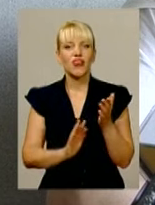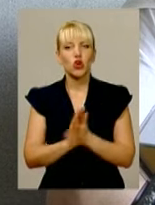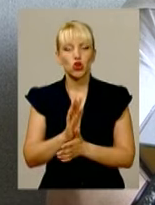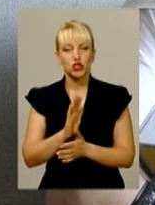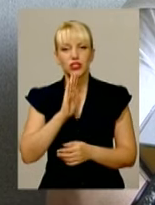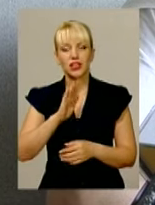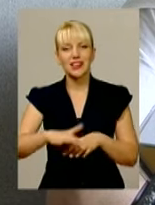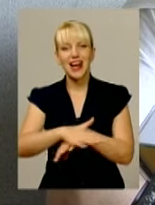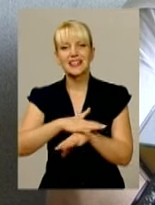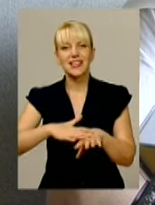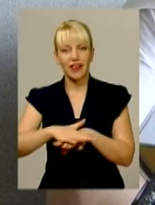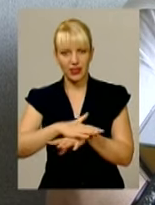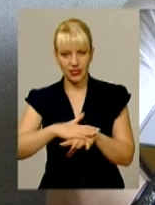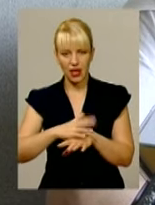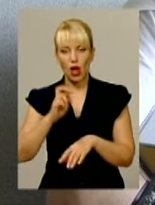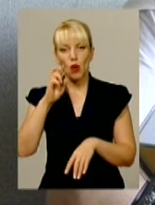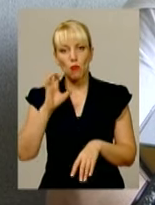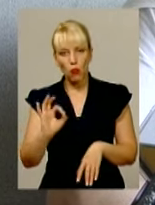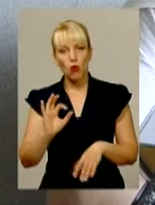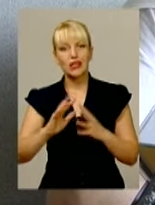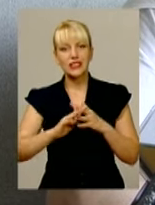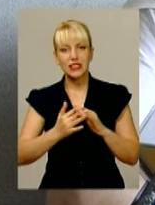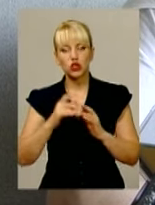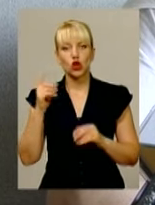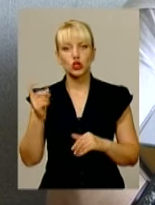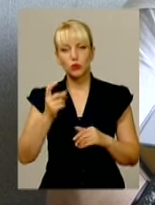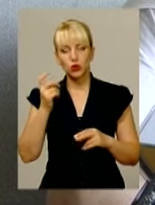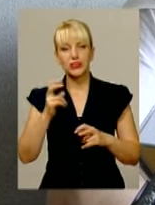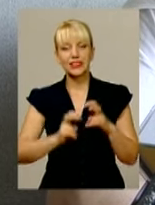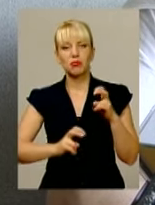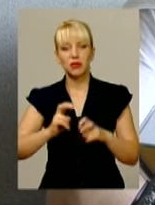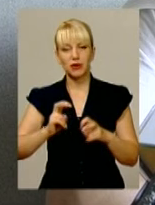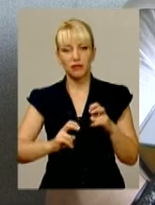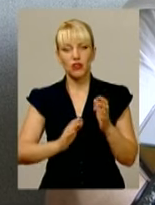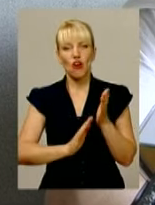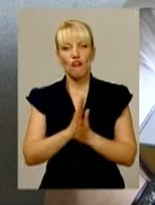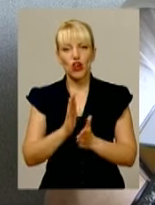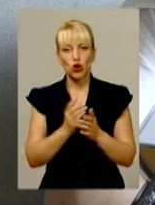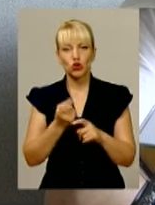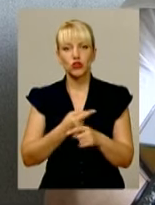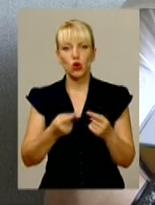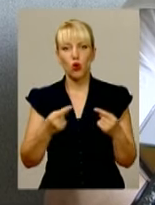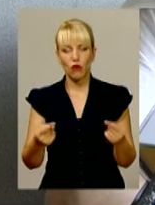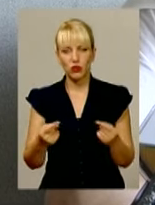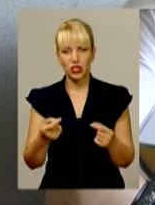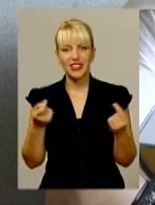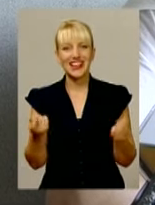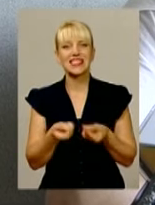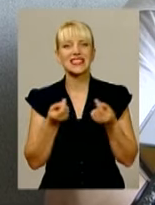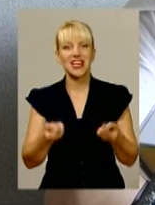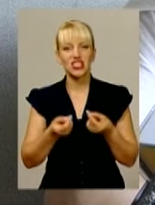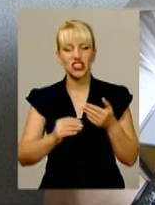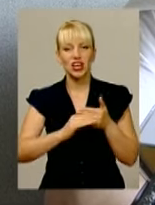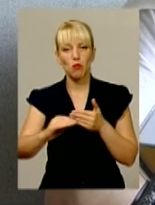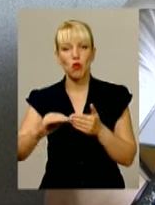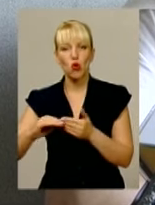Бо сільськогосподарські підприємства вирощують овочі дуже неназначних площах. Наприклад,